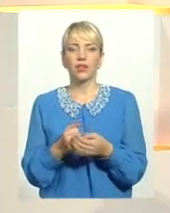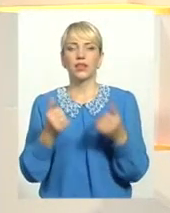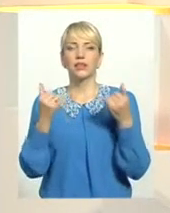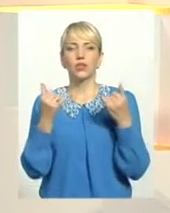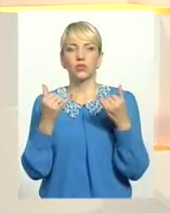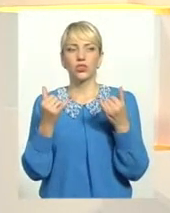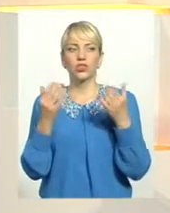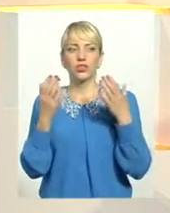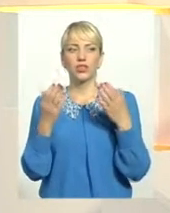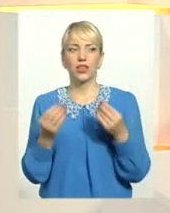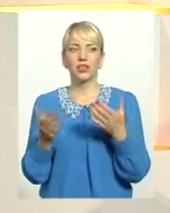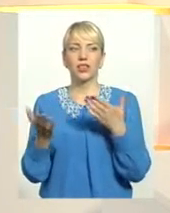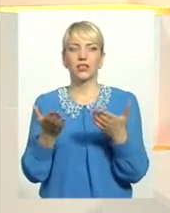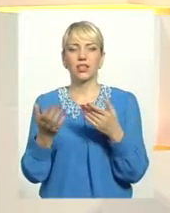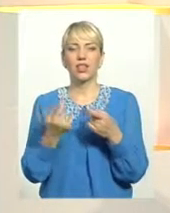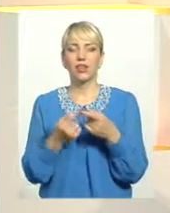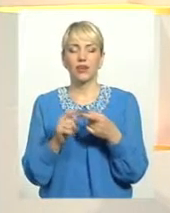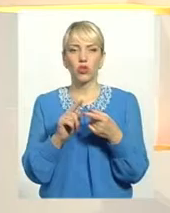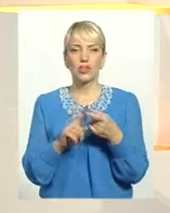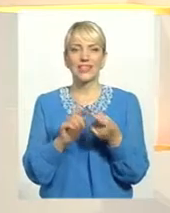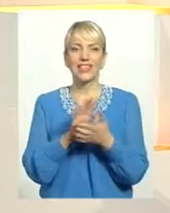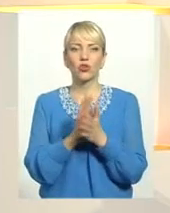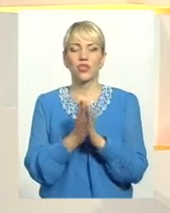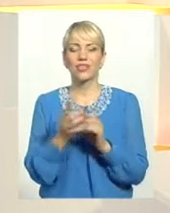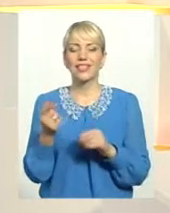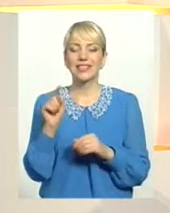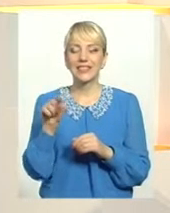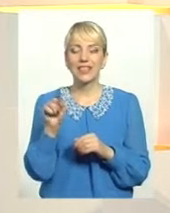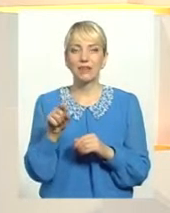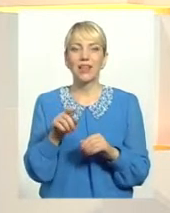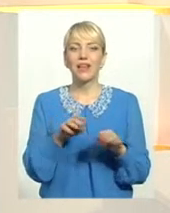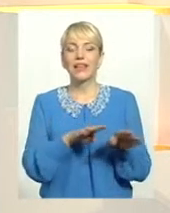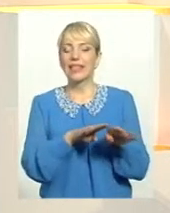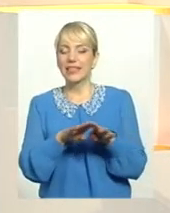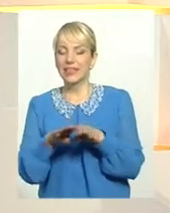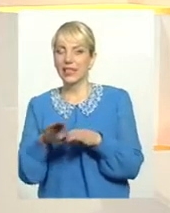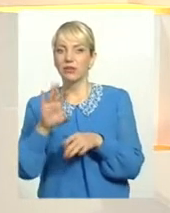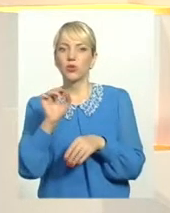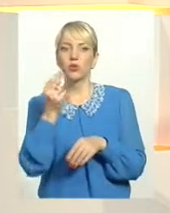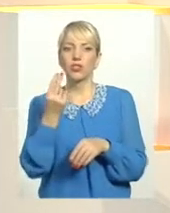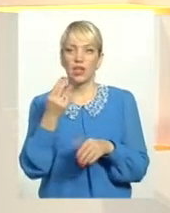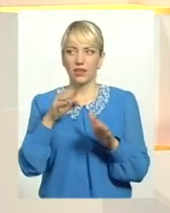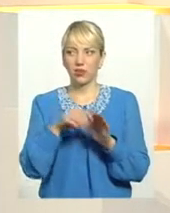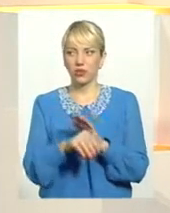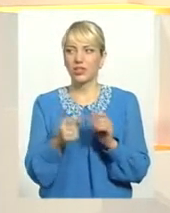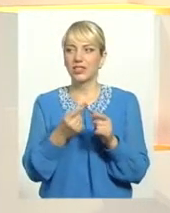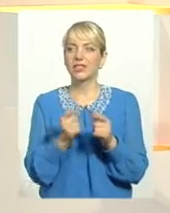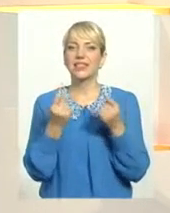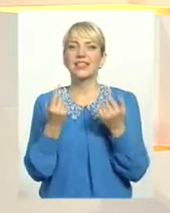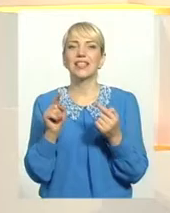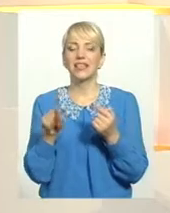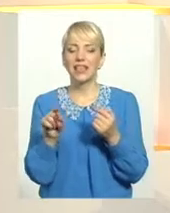сьогоднішній день, яка ситуація з тим єдиним соціальним внеском і з тією кількістю